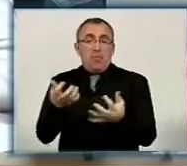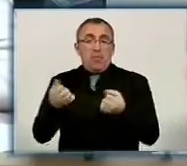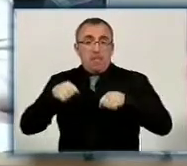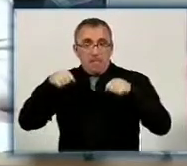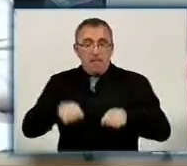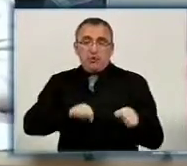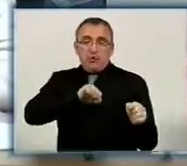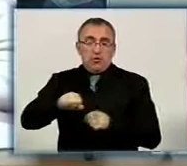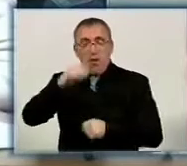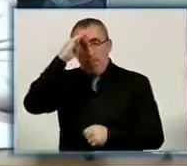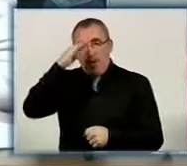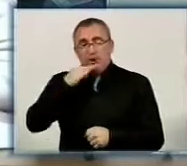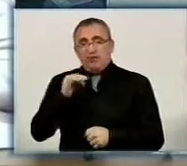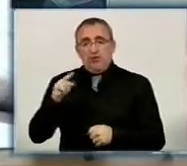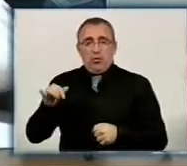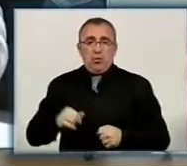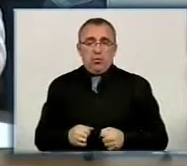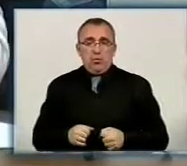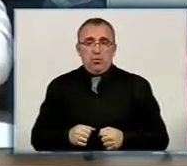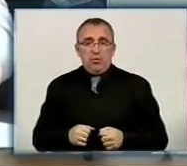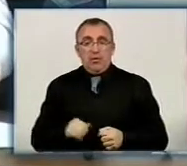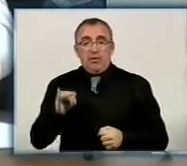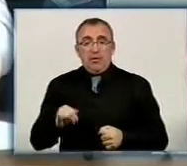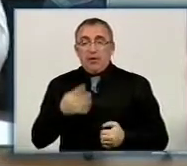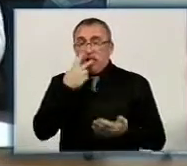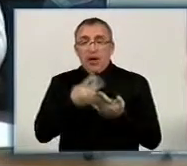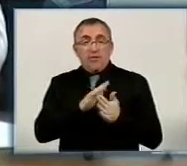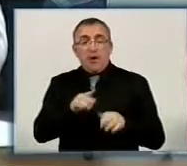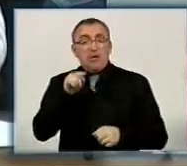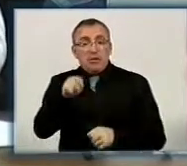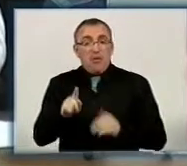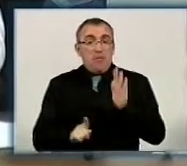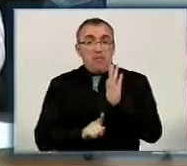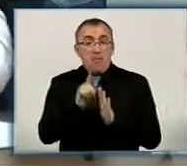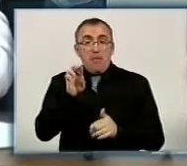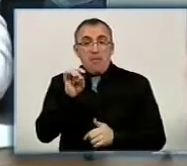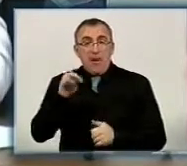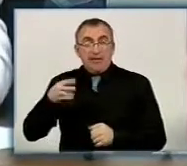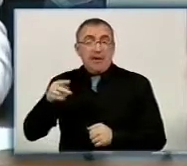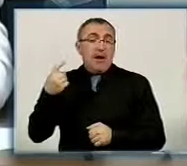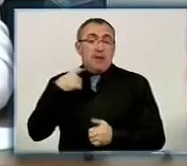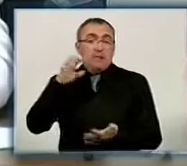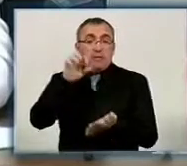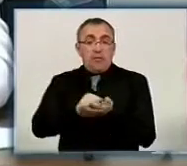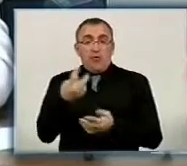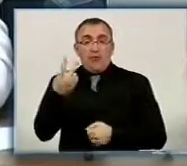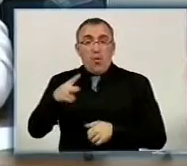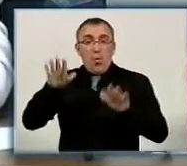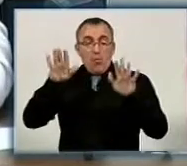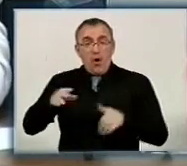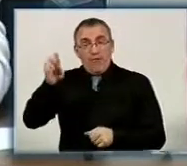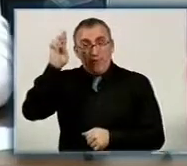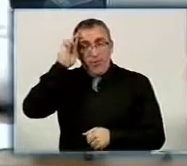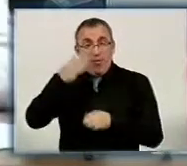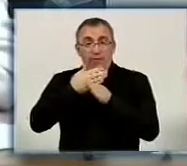батьківщину. І незважаючи на те, що на початок березня Кіровоградщина займала друге місце в державі